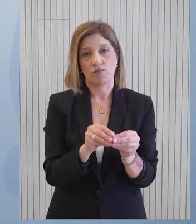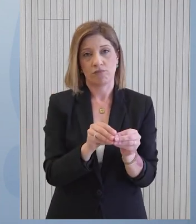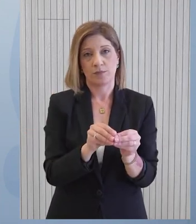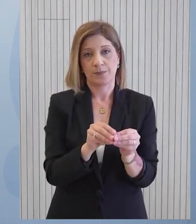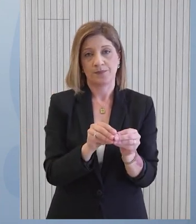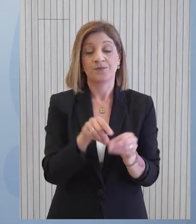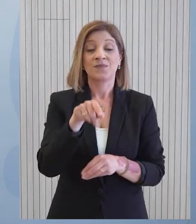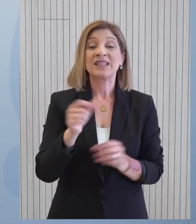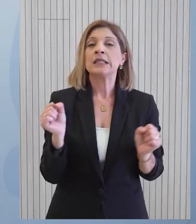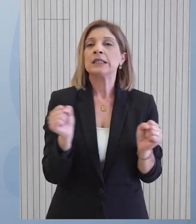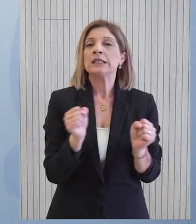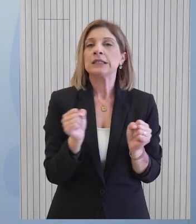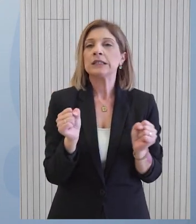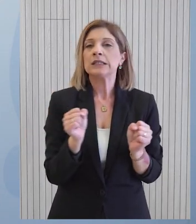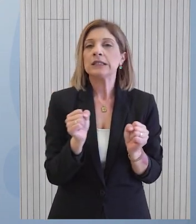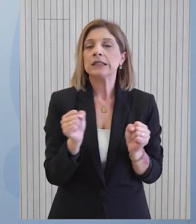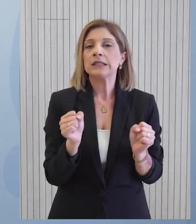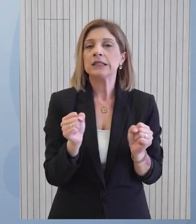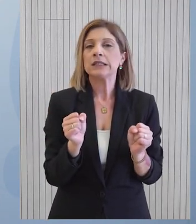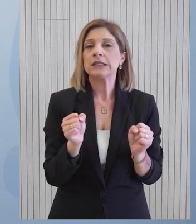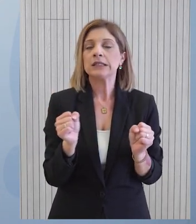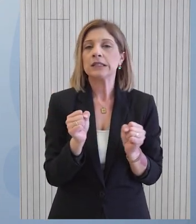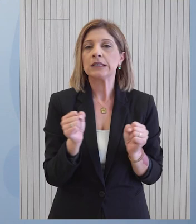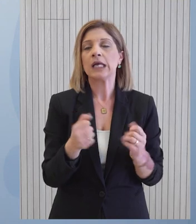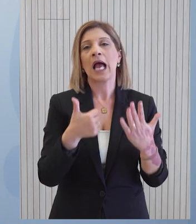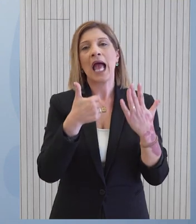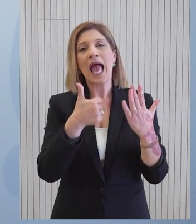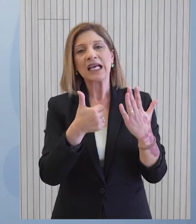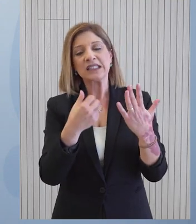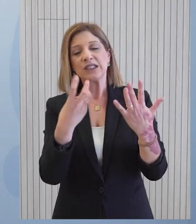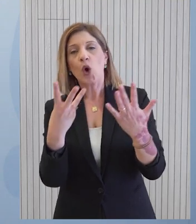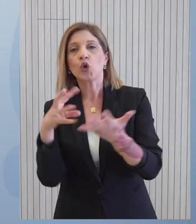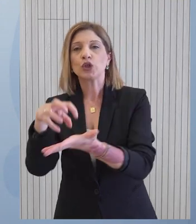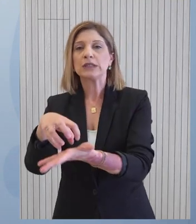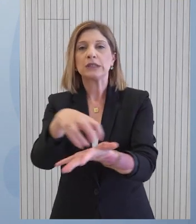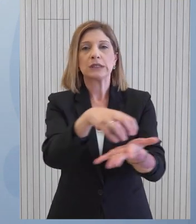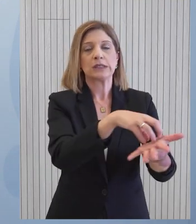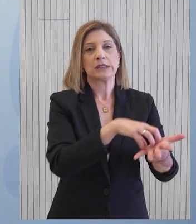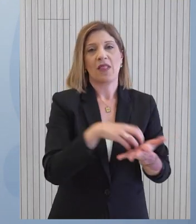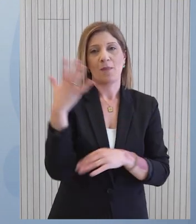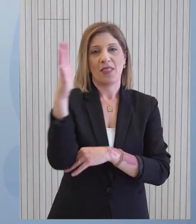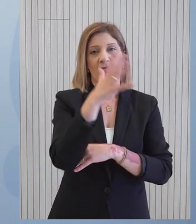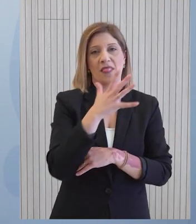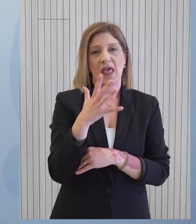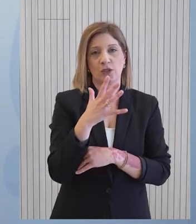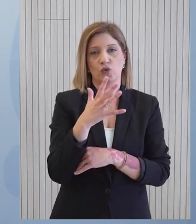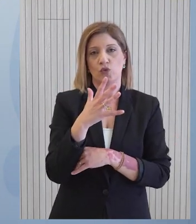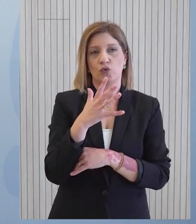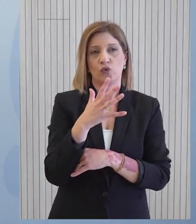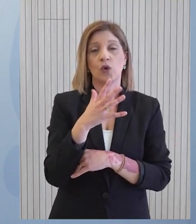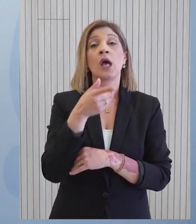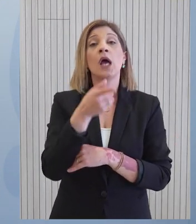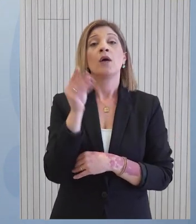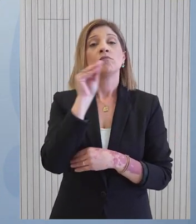Κατά τη χειμερινή περίοδο επιφυλακής θα στελεχώνονται 6 έως 8 σταθμοί σε όλη την επικράτεια των δασών. Συγκεκριμένα